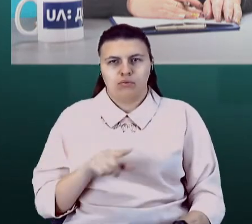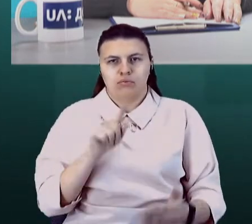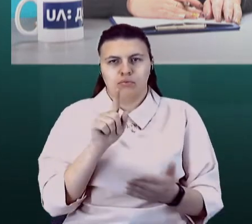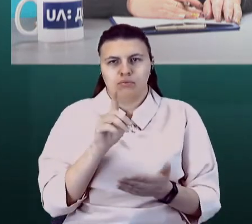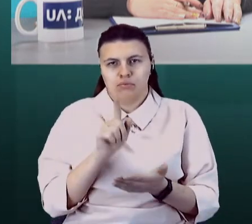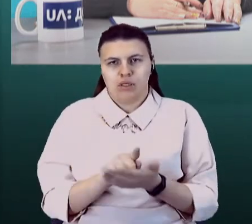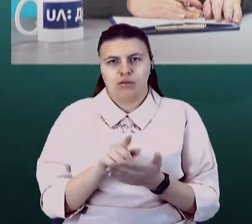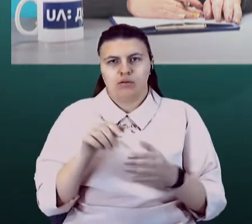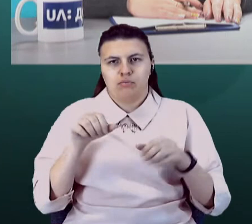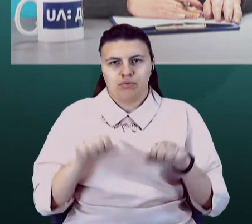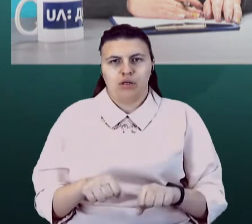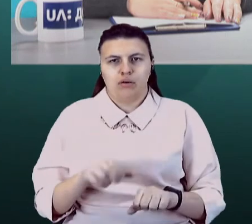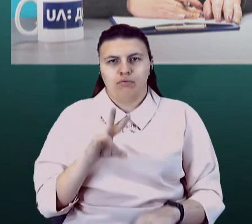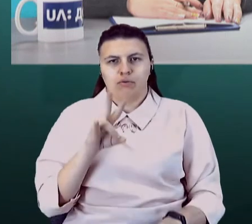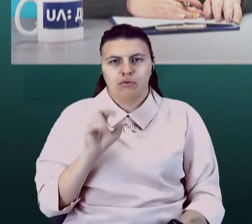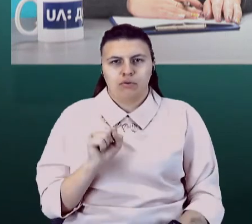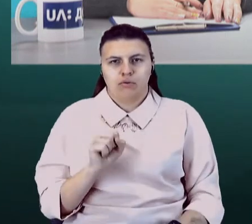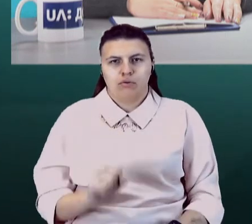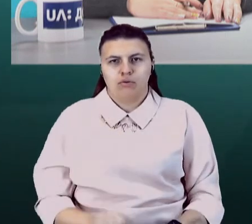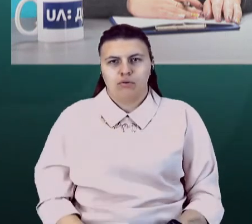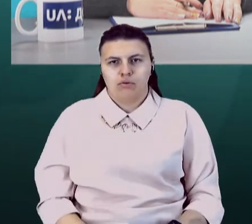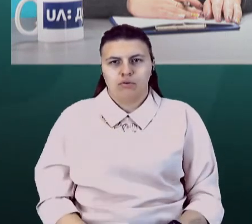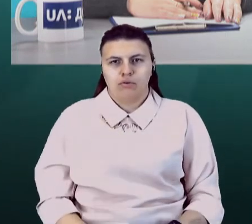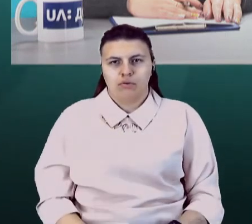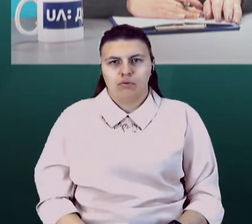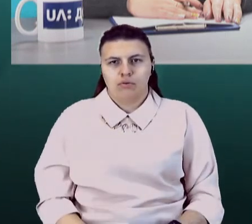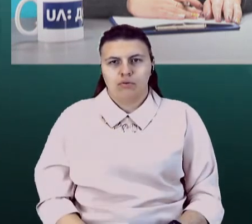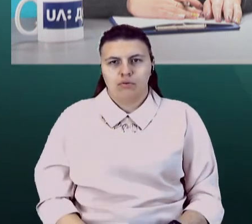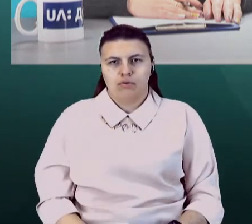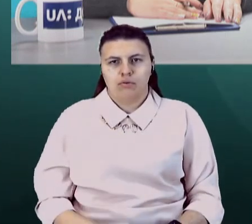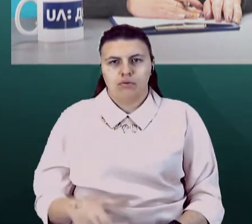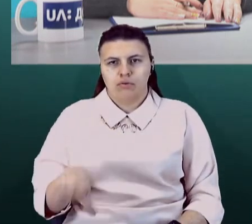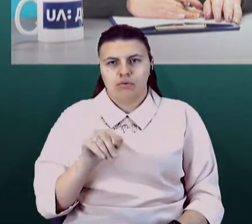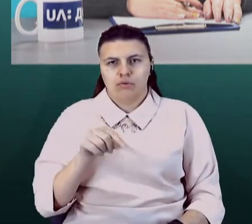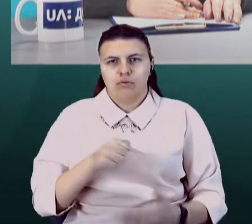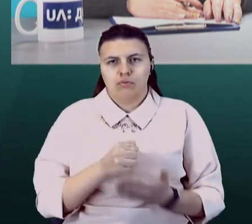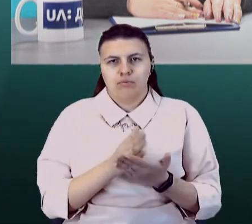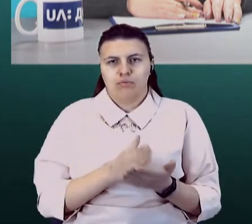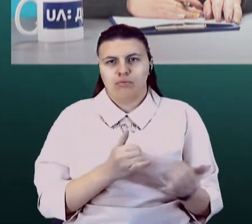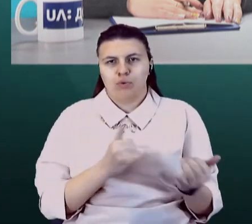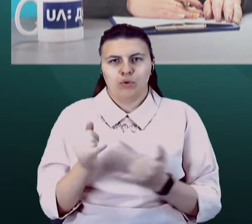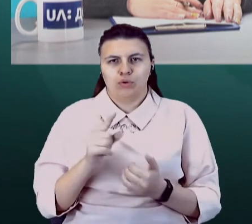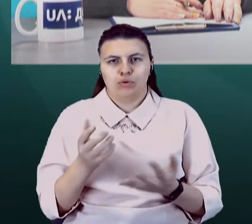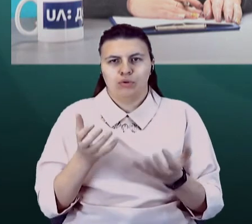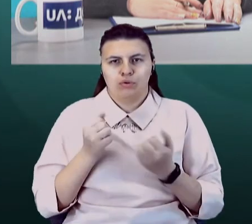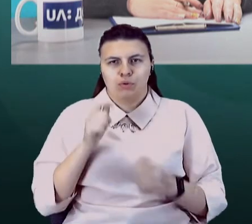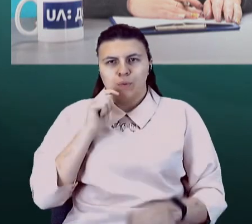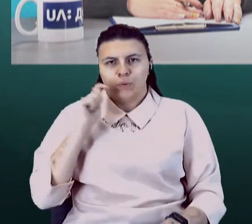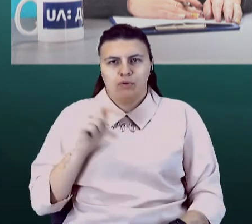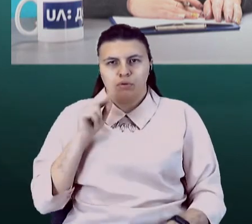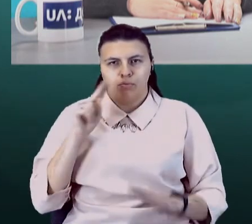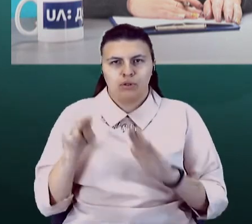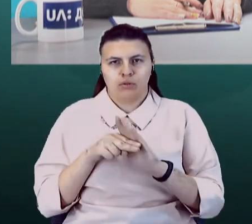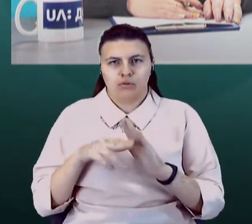всі ті послуги, які отримують українці на підконтрольній території.